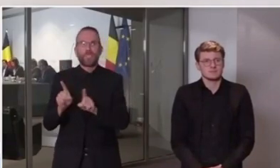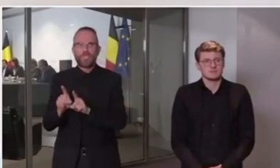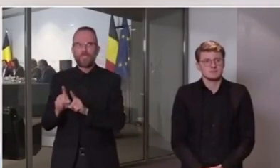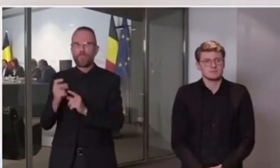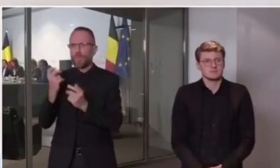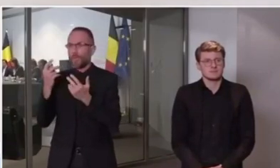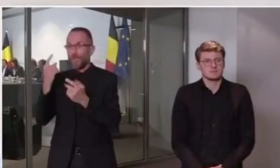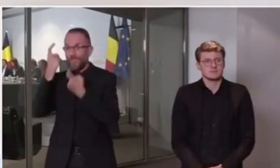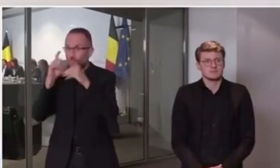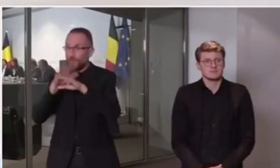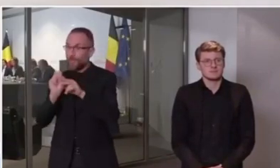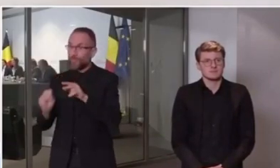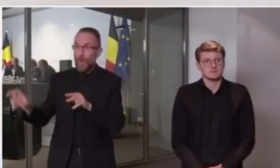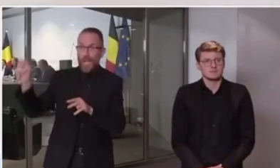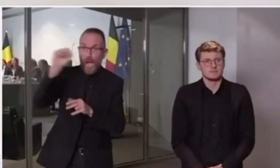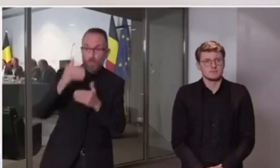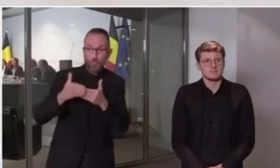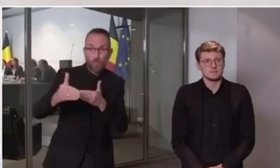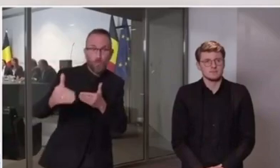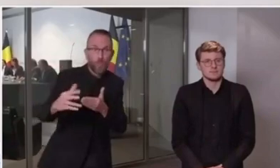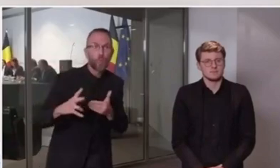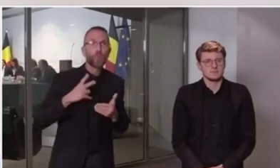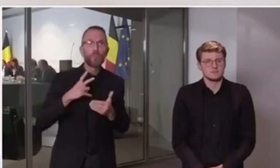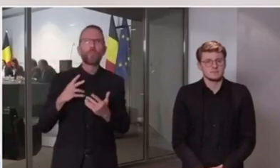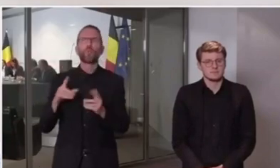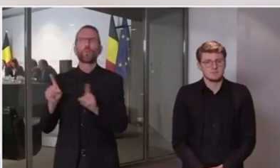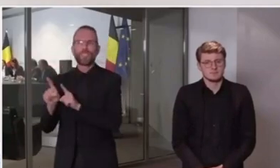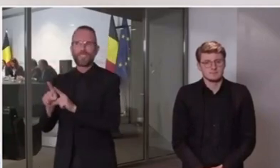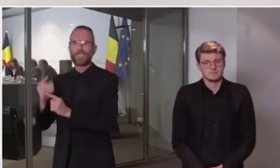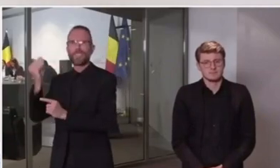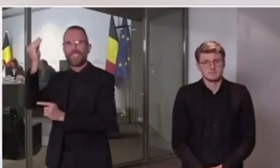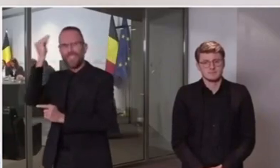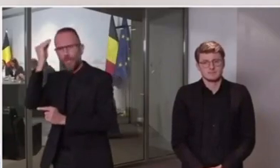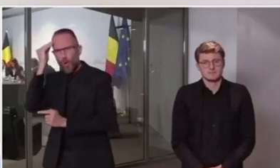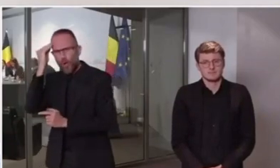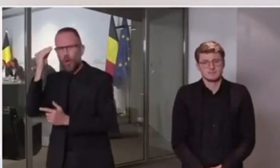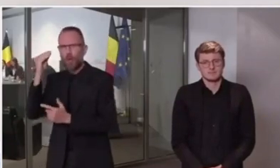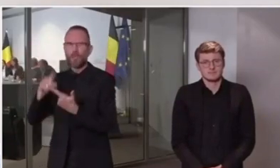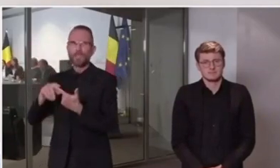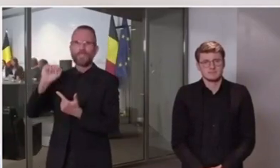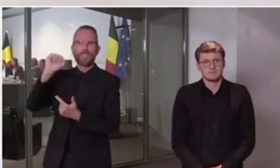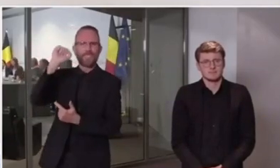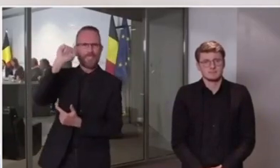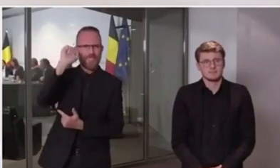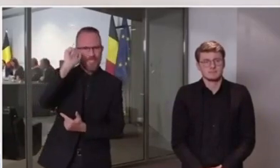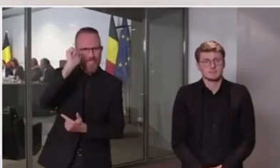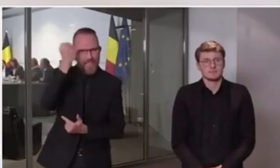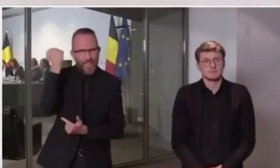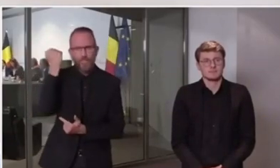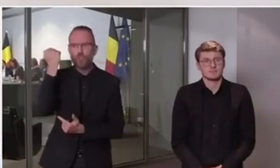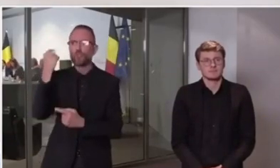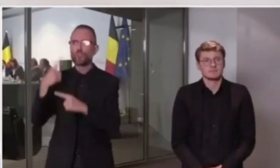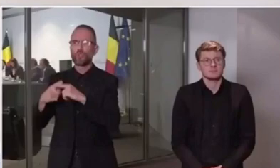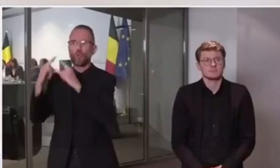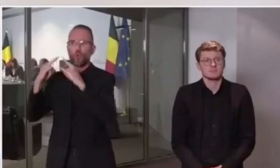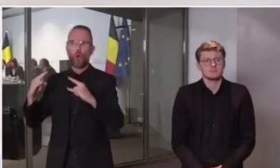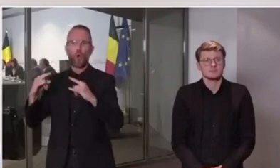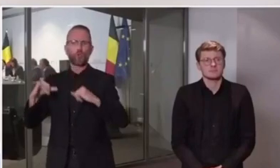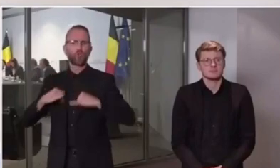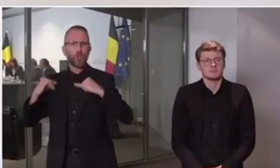situation des écoles et plus largement des stages, des mouvements de jeunesse. Il est déjà en tout cas acquis qu'aucun